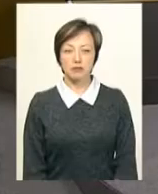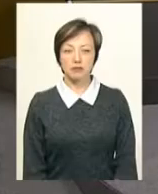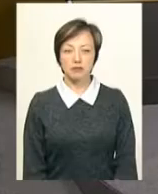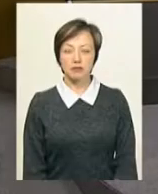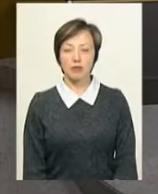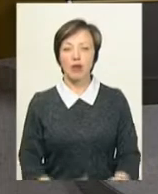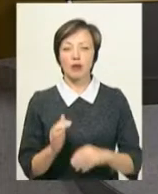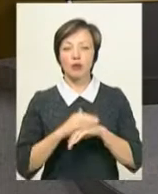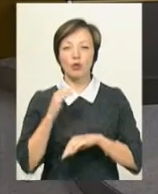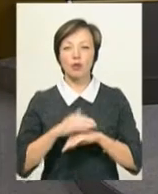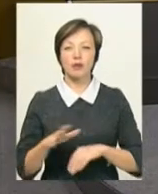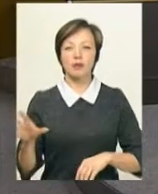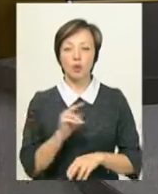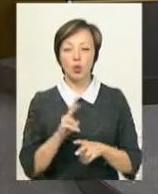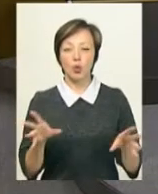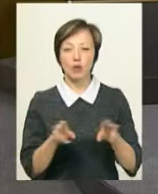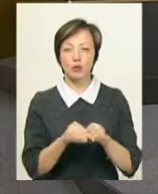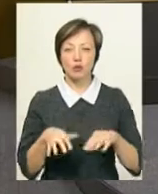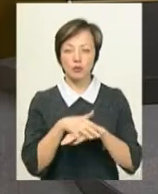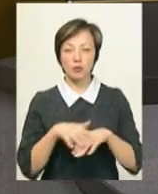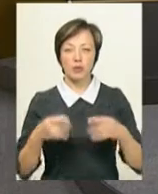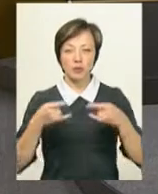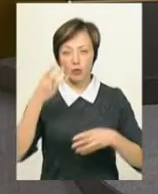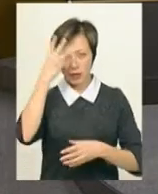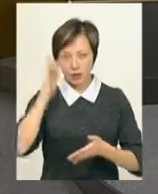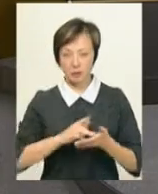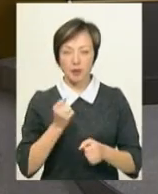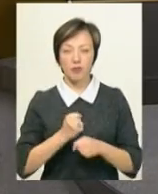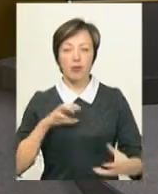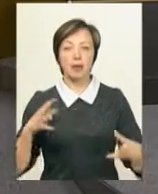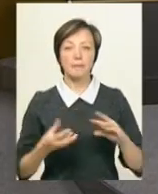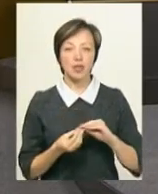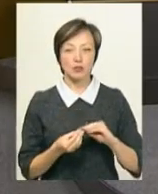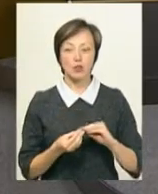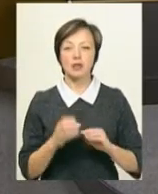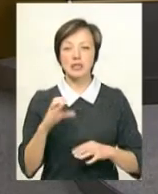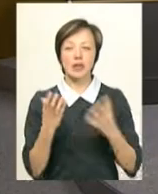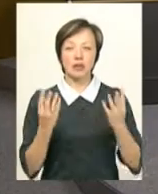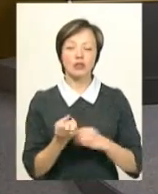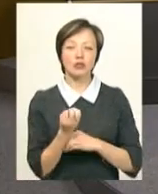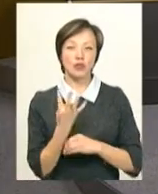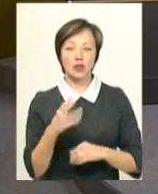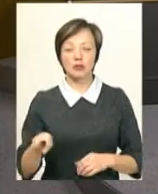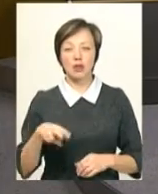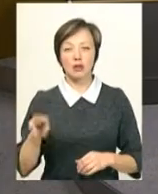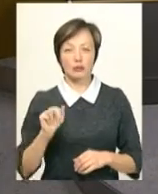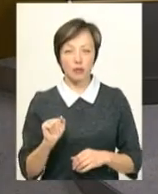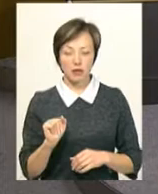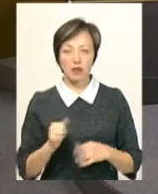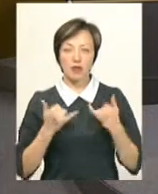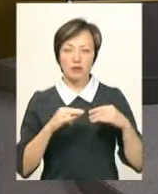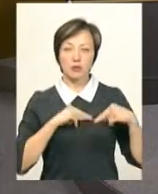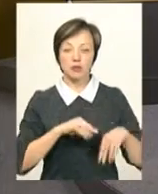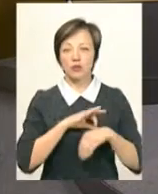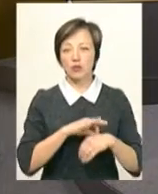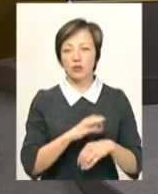Доброго вечора всім, хто разом із Суспільним мовником «Поділляцентр» підбиватиме інформаційний підтрим. Підсумок середи 14 листопада. В студії